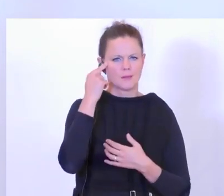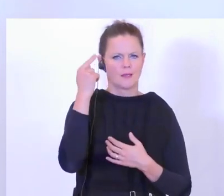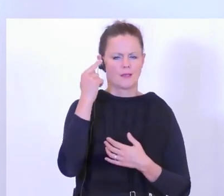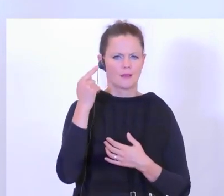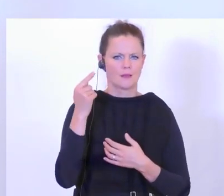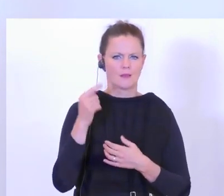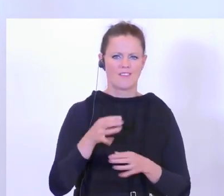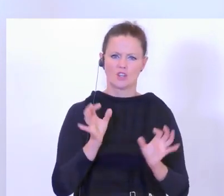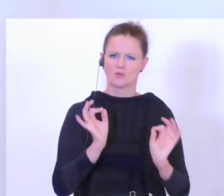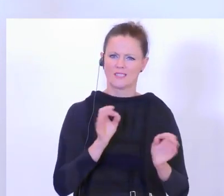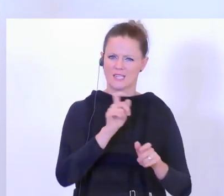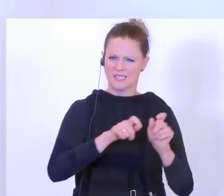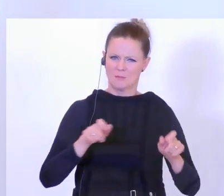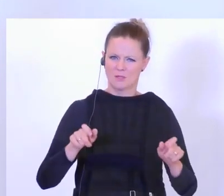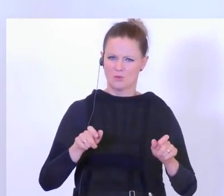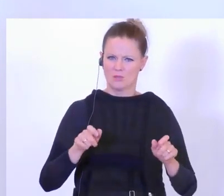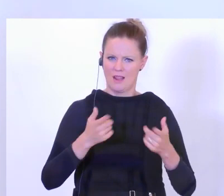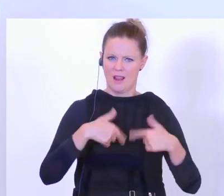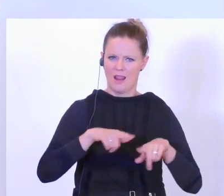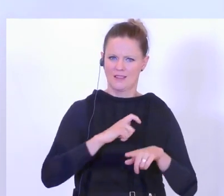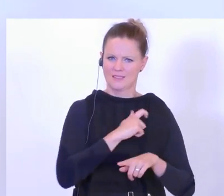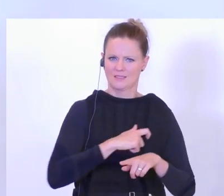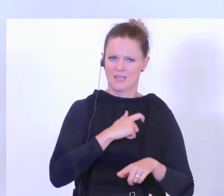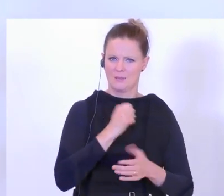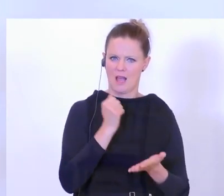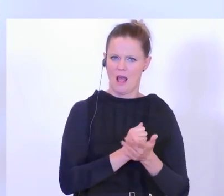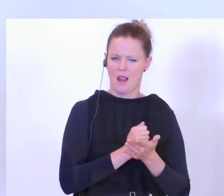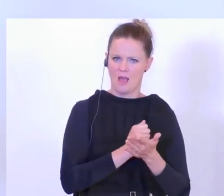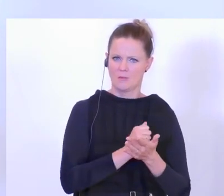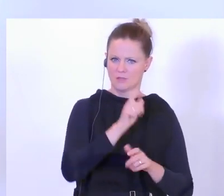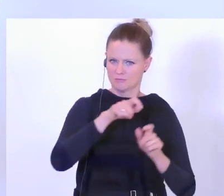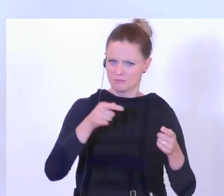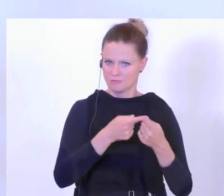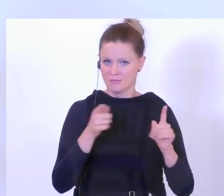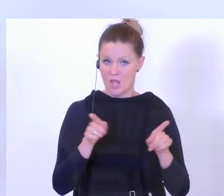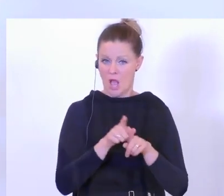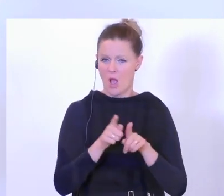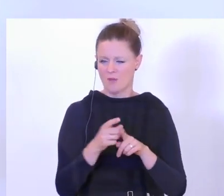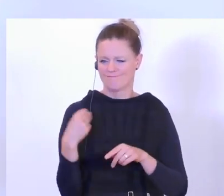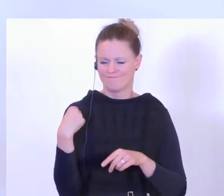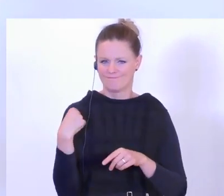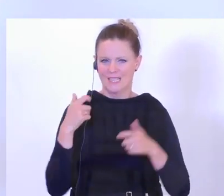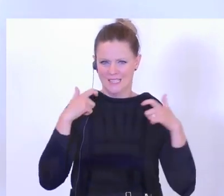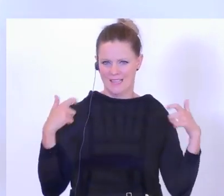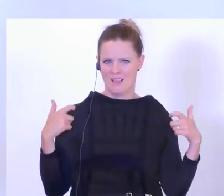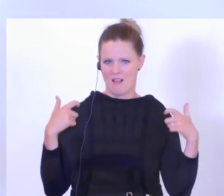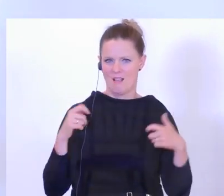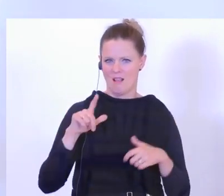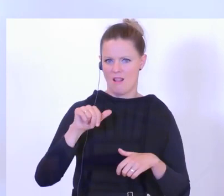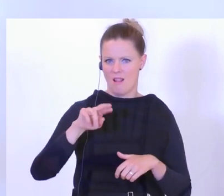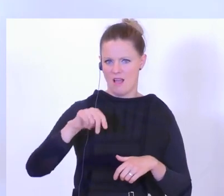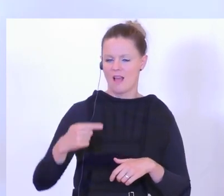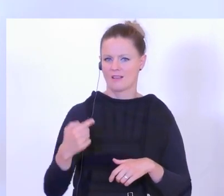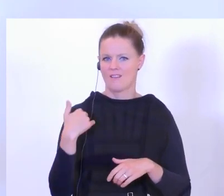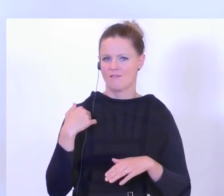durch die Spezialistinnen und Spezialisten der Landeskriminalämter eben auch auf Anregung des General Langs, der ja auch den Einsatzstab koordiniert und geführt